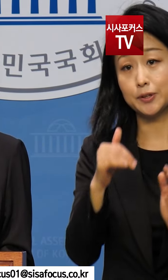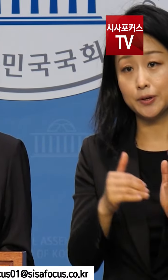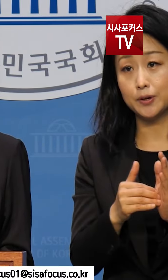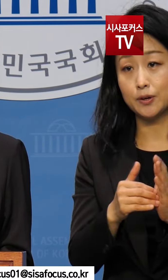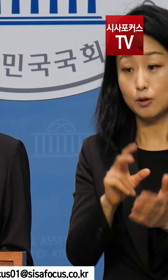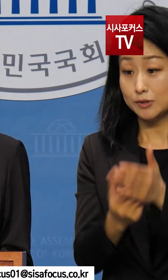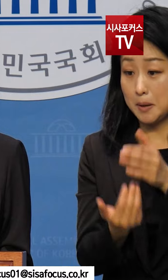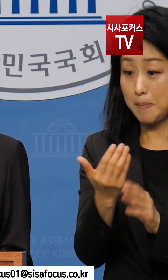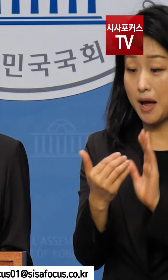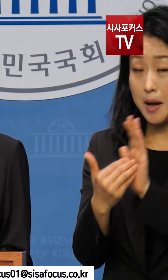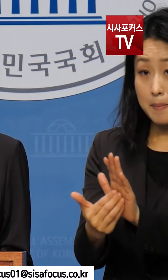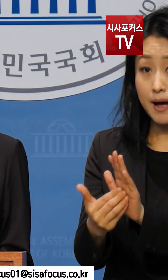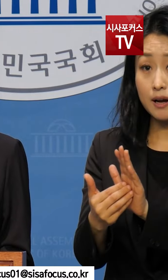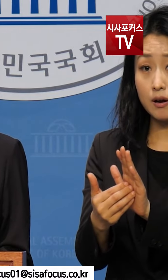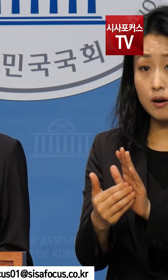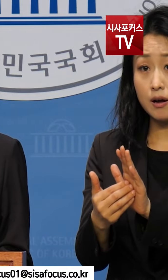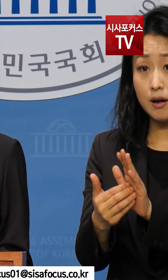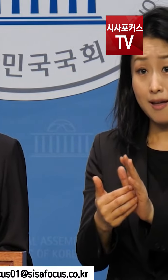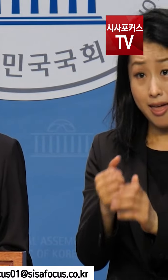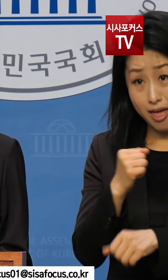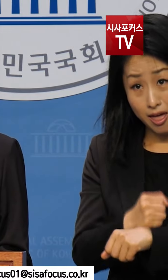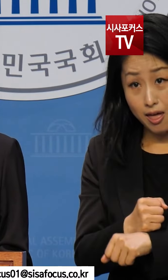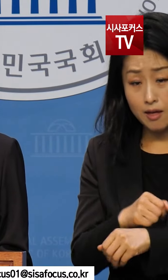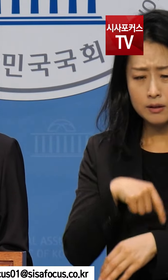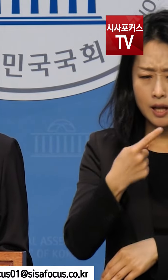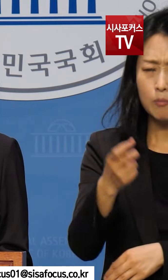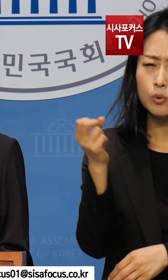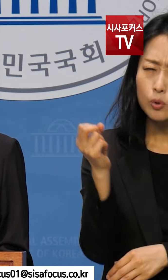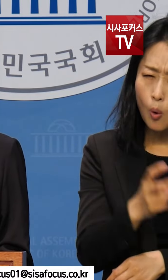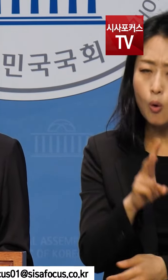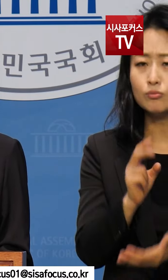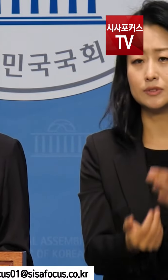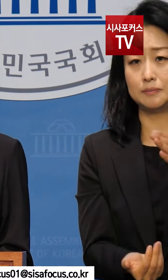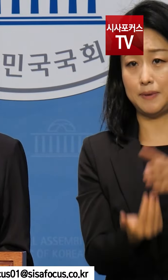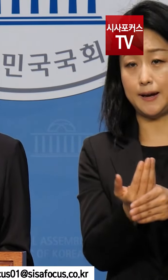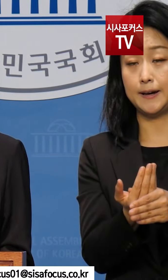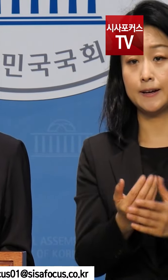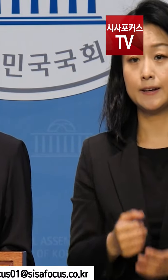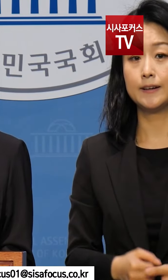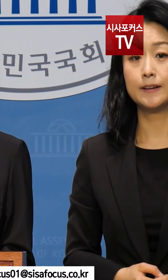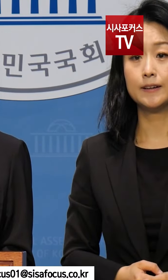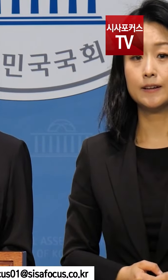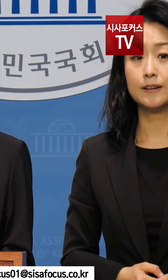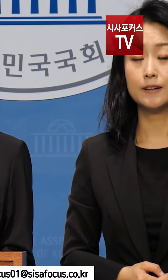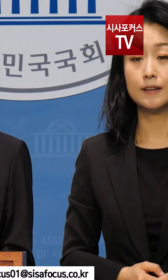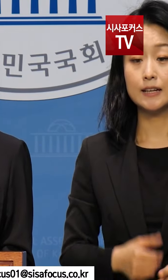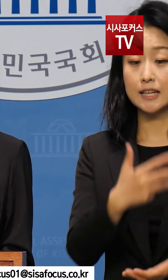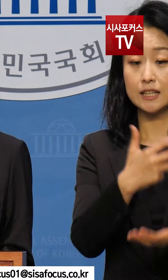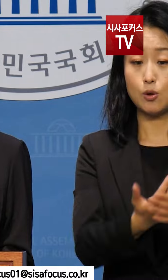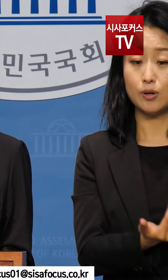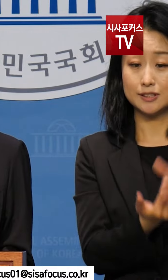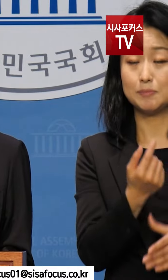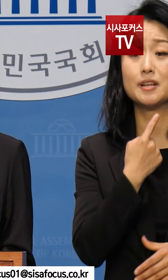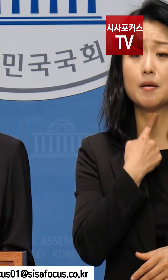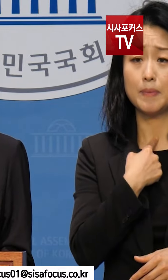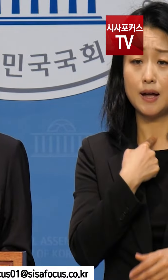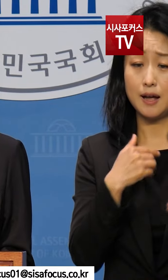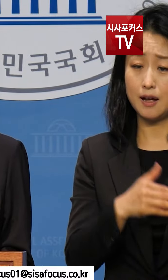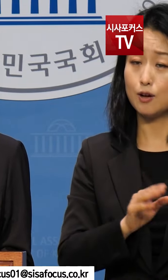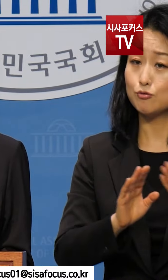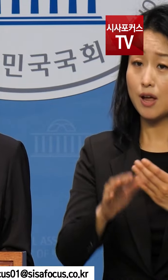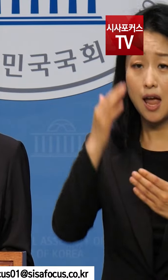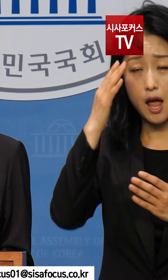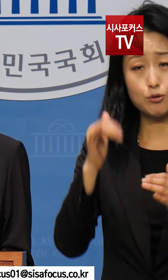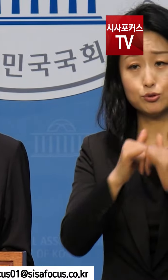재난대책을 세운 이후에도 더 큰 인명피해가 발생한 것입니다. 이때 원 참사를 겪고 나서도 우리